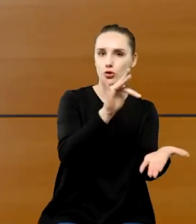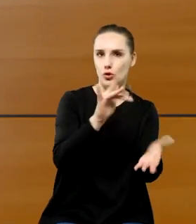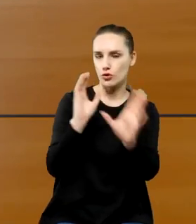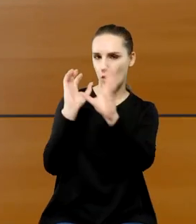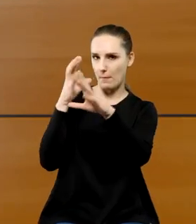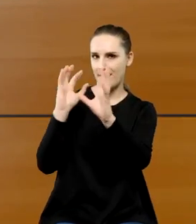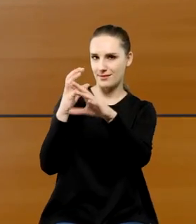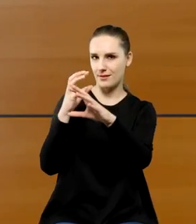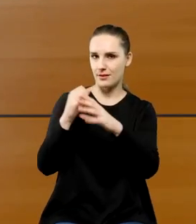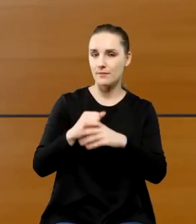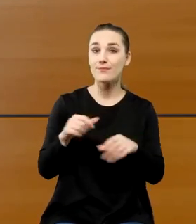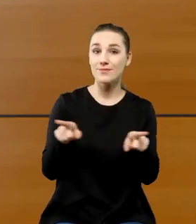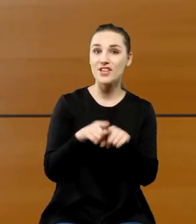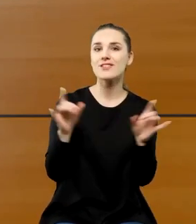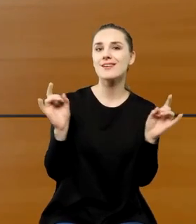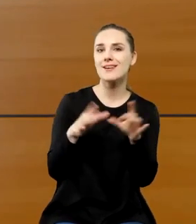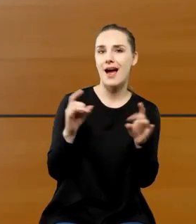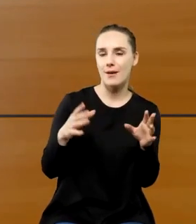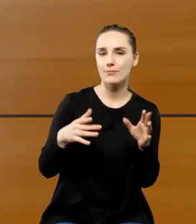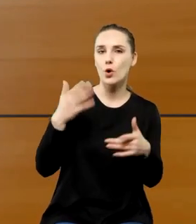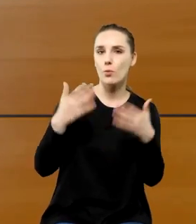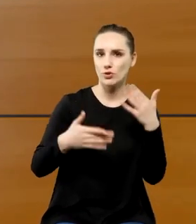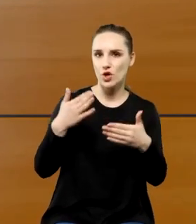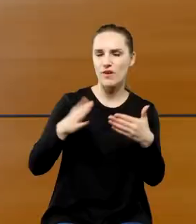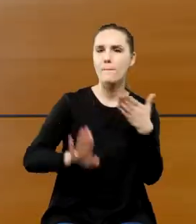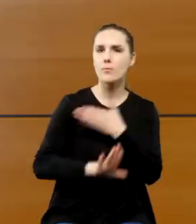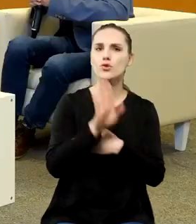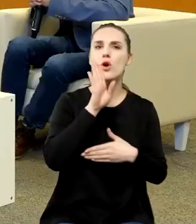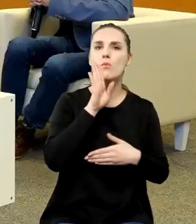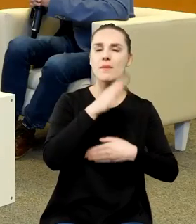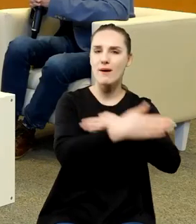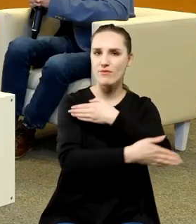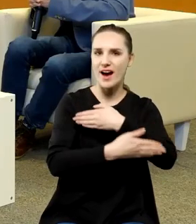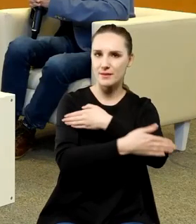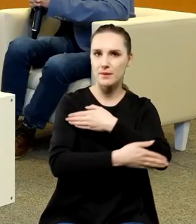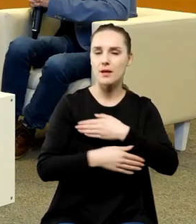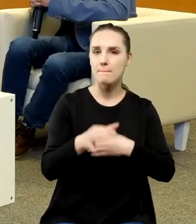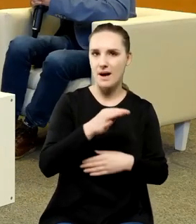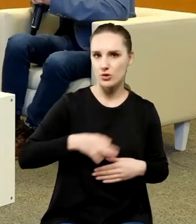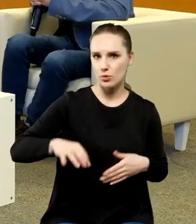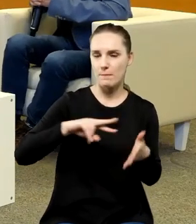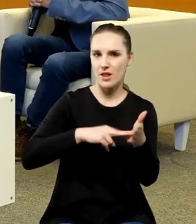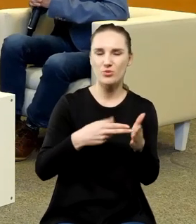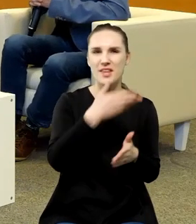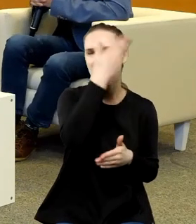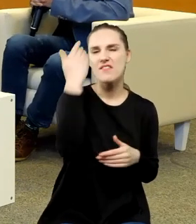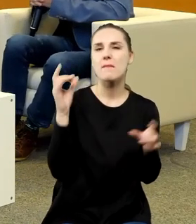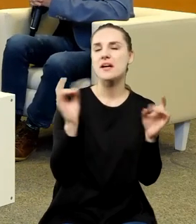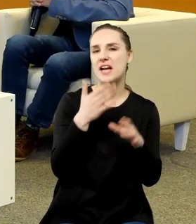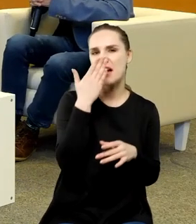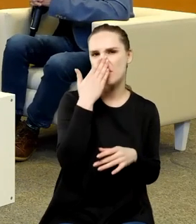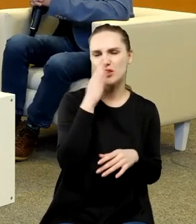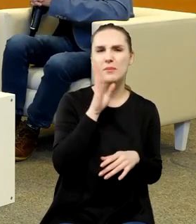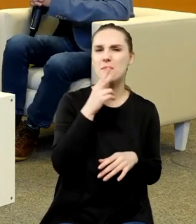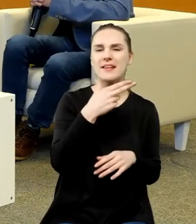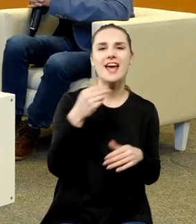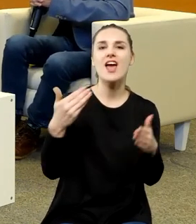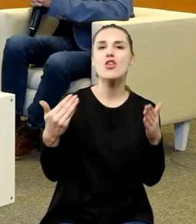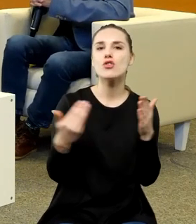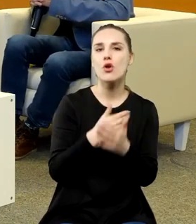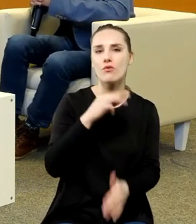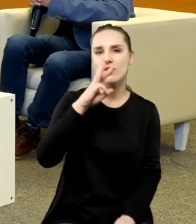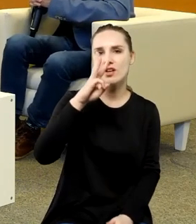grę komputerową Muzeum w Armii i Mazur nie wiem jaka to będzie typu gra bo to chyba nie będzie Nowy Wiedźmin ale